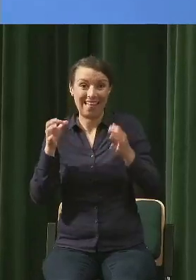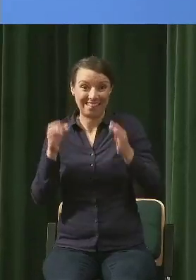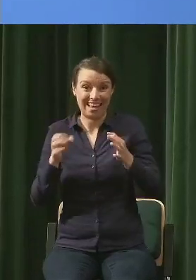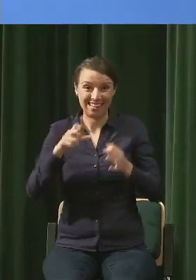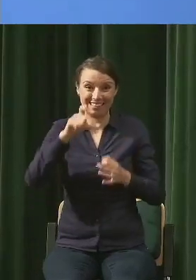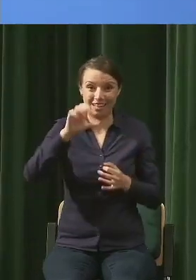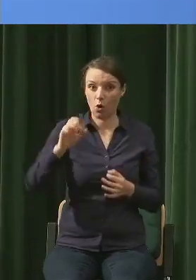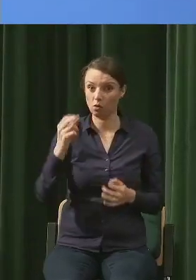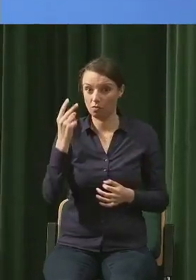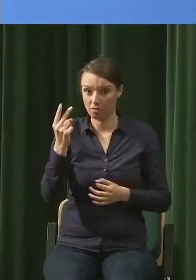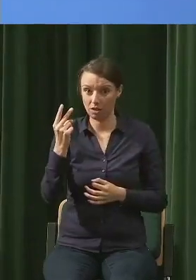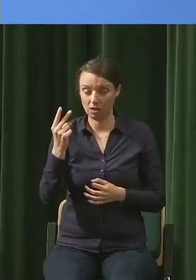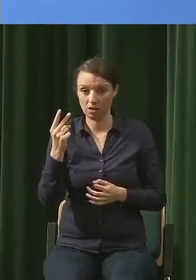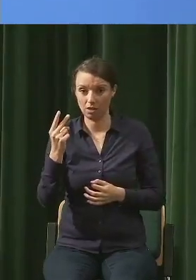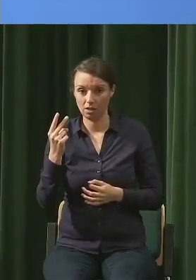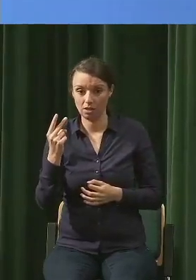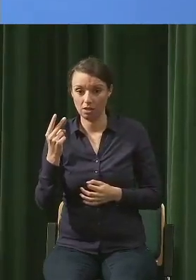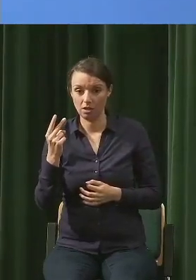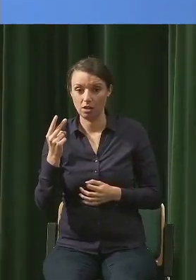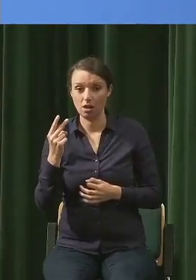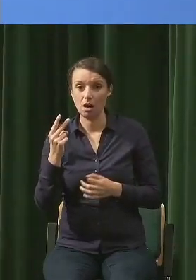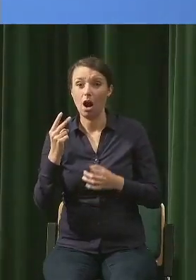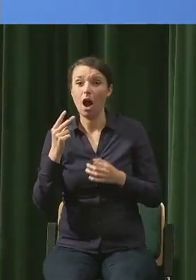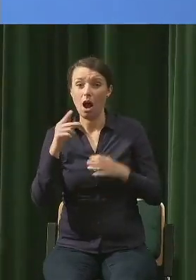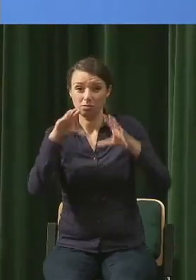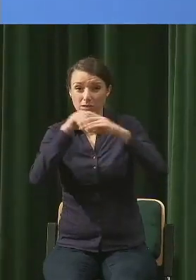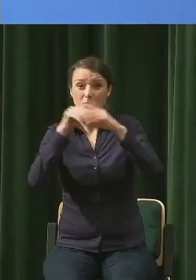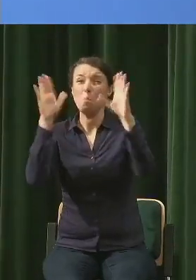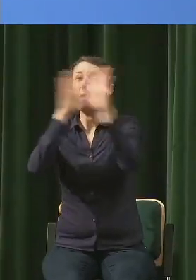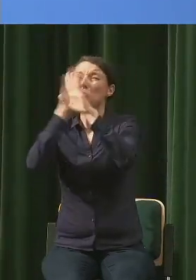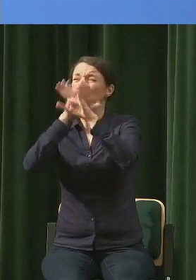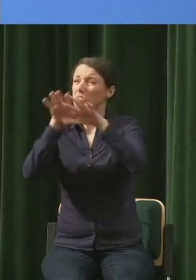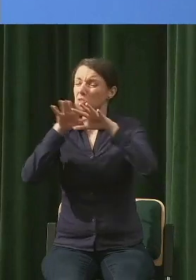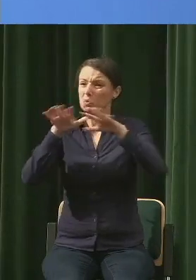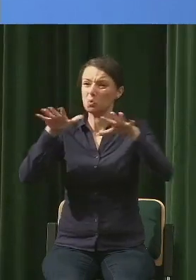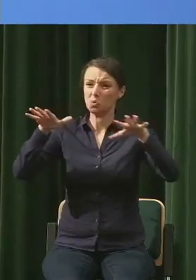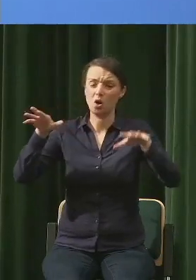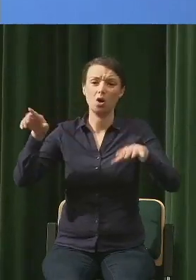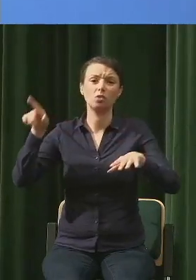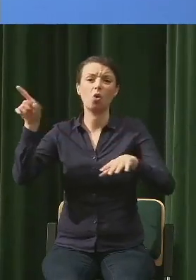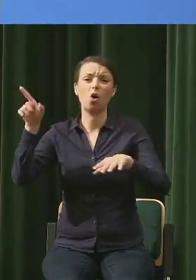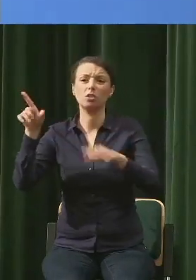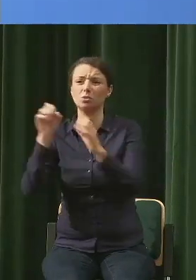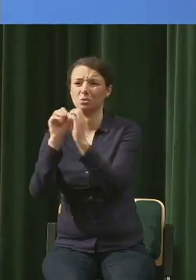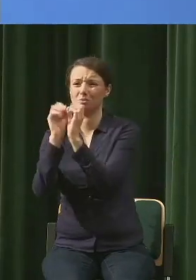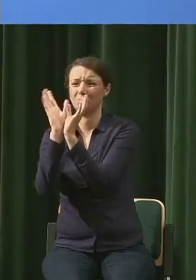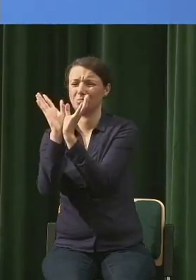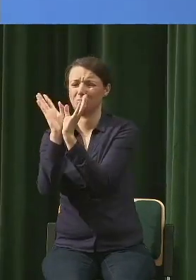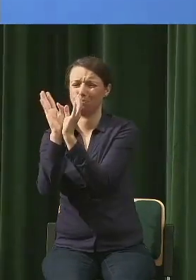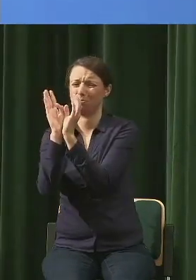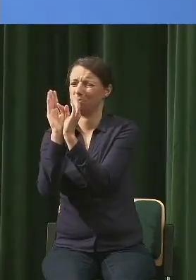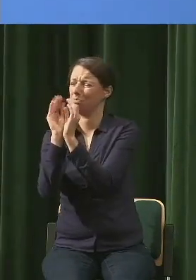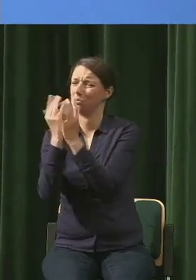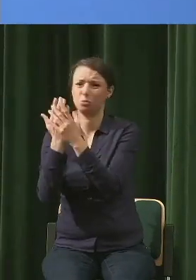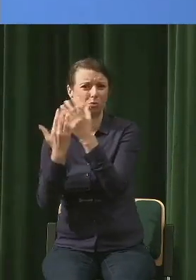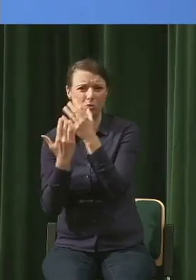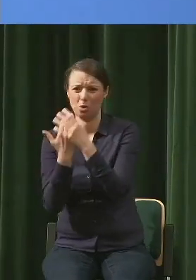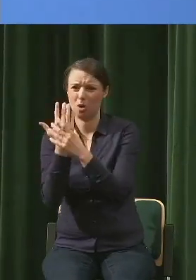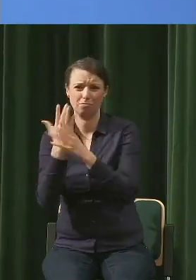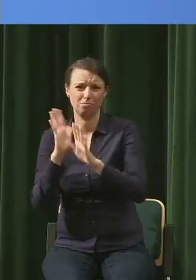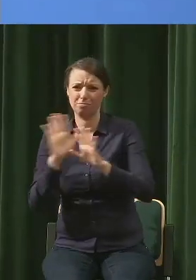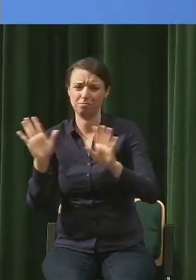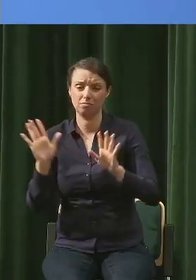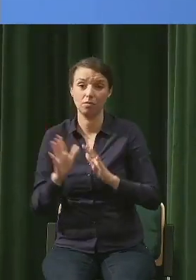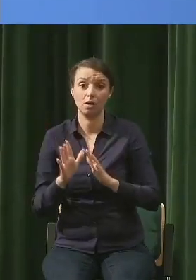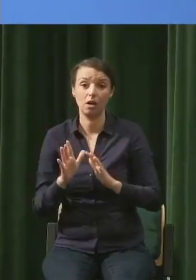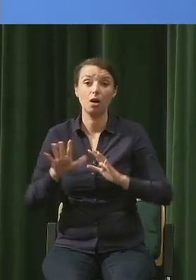teraz, ich aparaty szparkowe przymykają się. To znaczy mówiąc najprościej jak się da, one